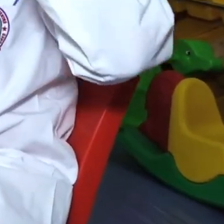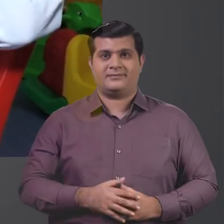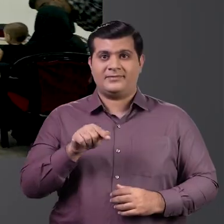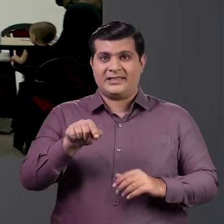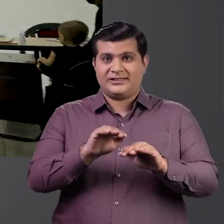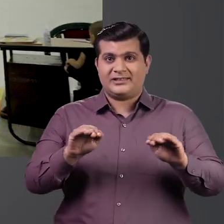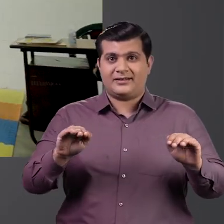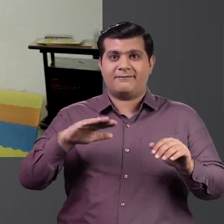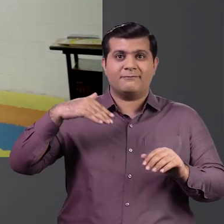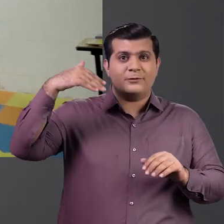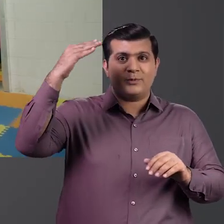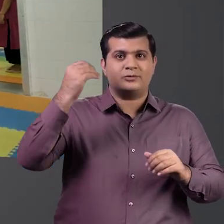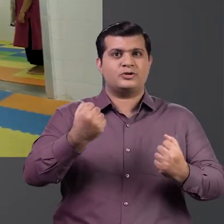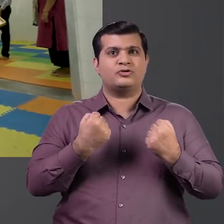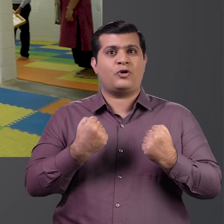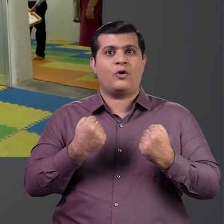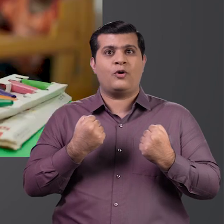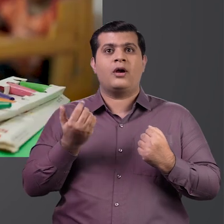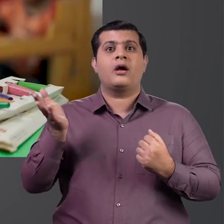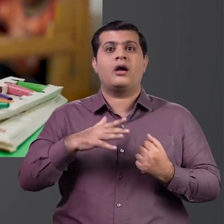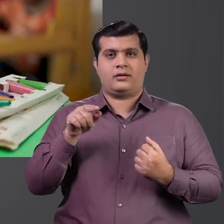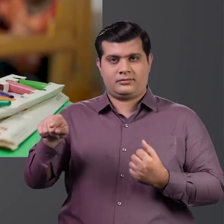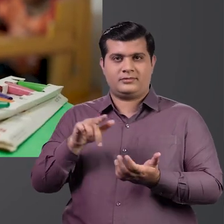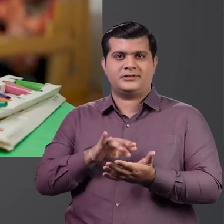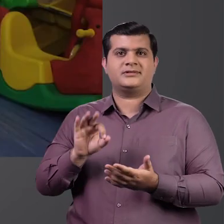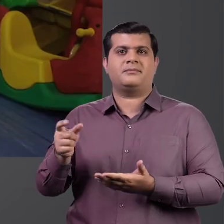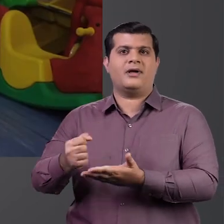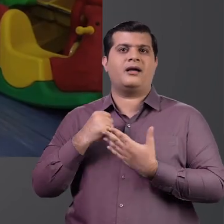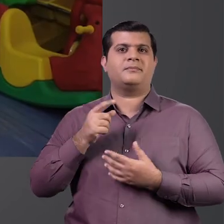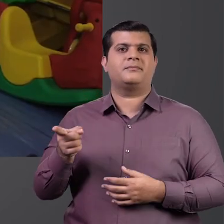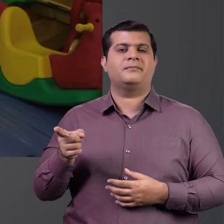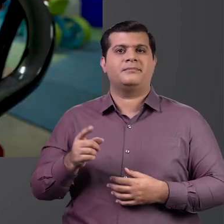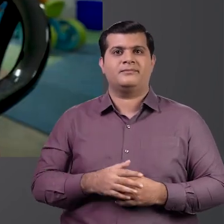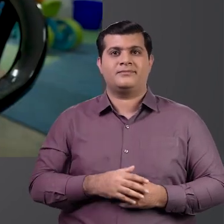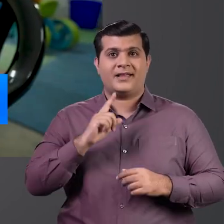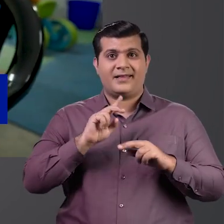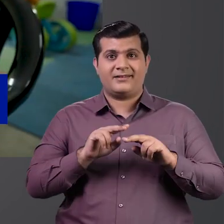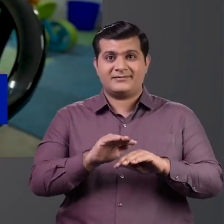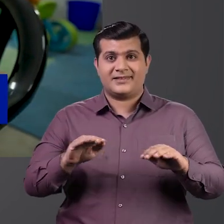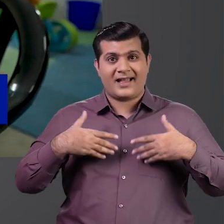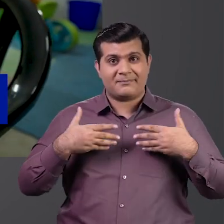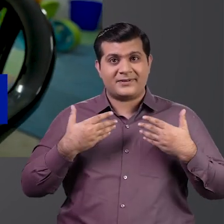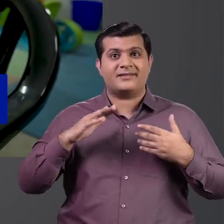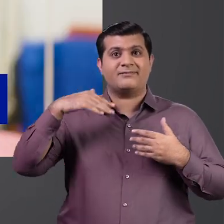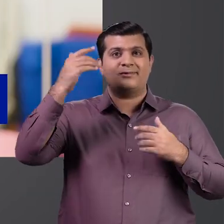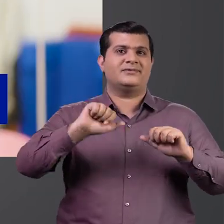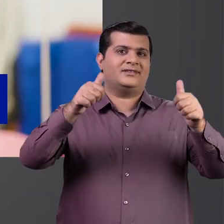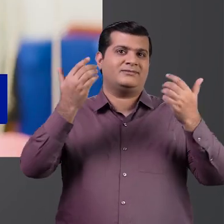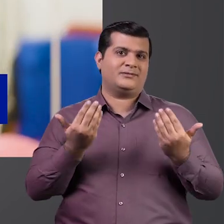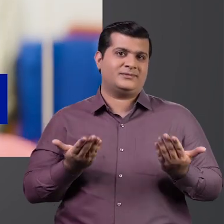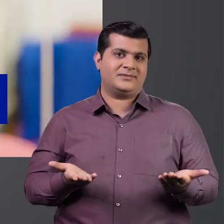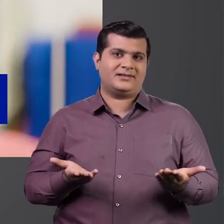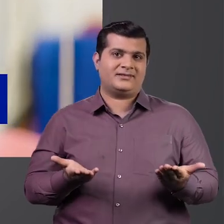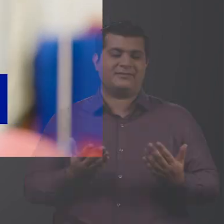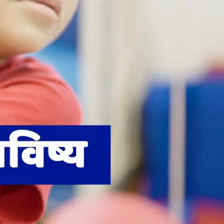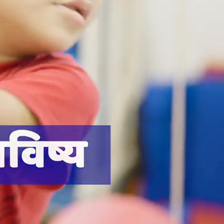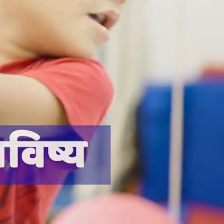इन बच्चों के सुनहरे भविश्य की दिशा आज इन केंद्रों में तैकी जा रही है सुरक्षित बच्चपन सुनहरा